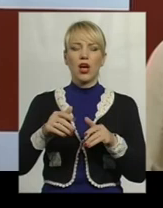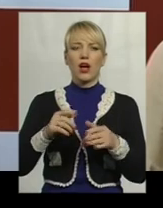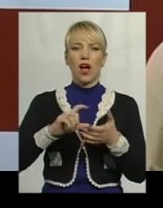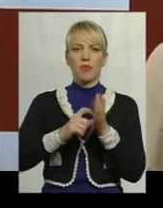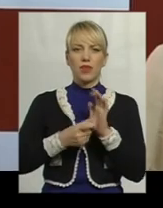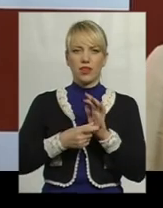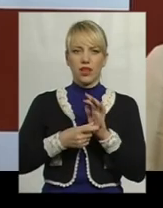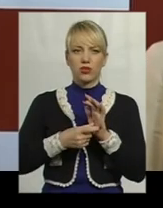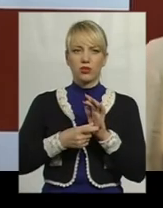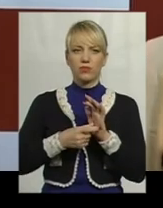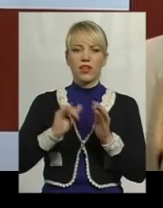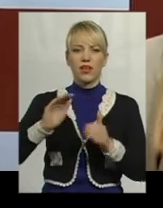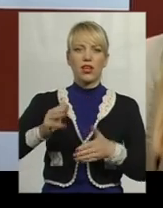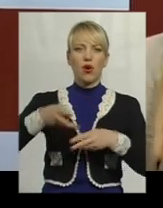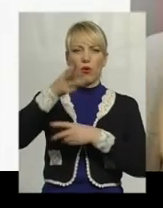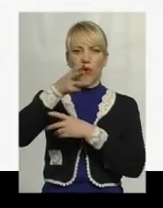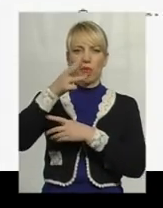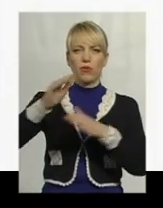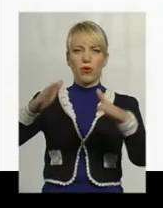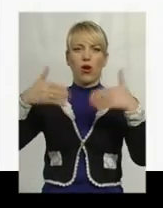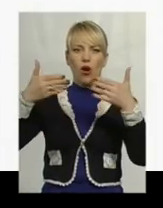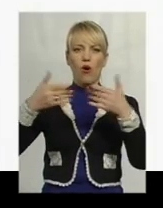у «Лінбом арт-студіо». Дякую!